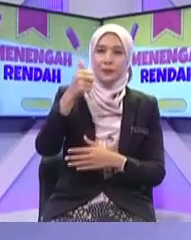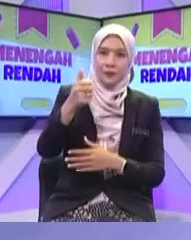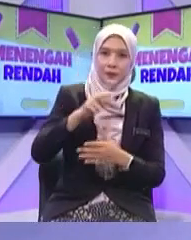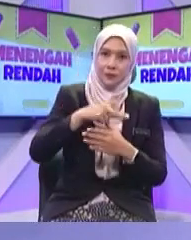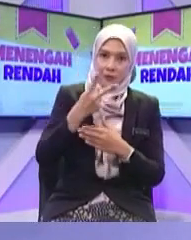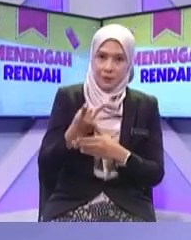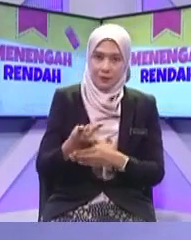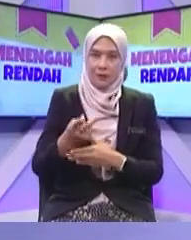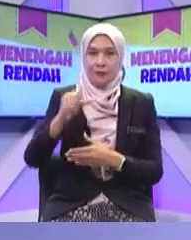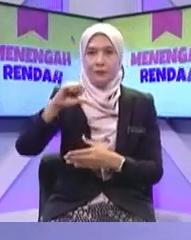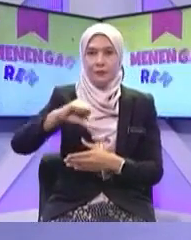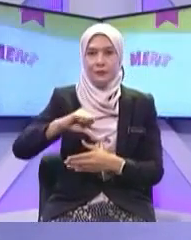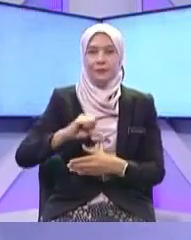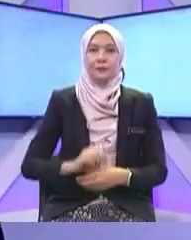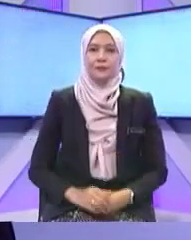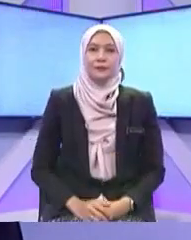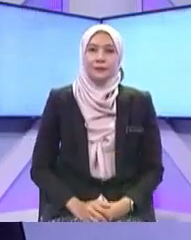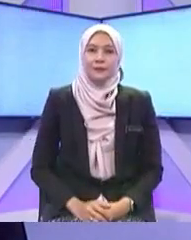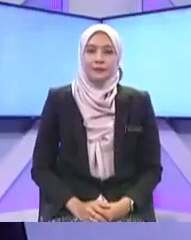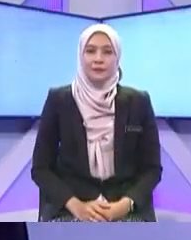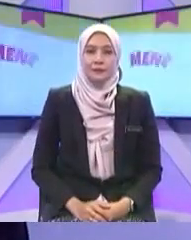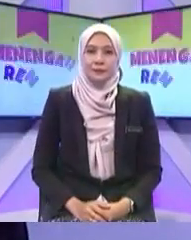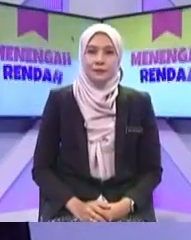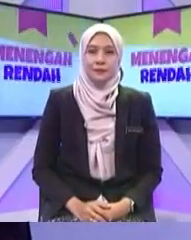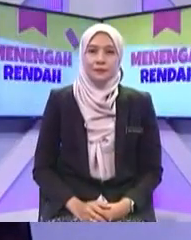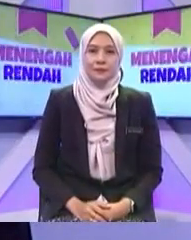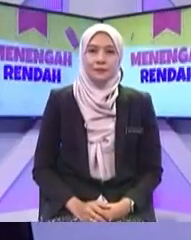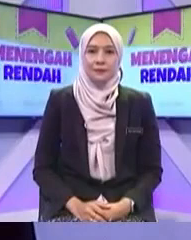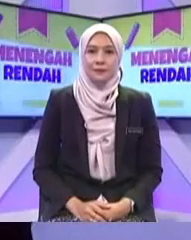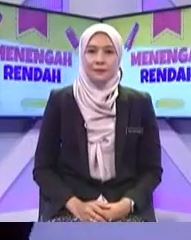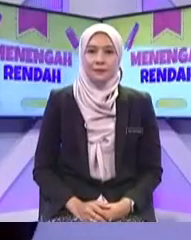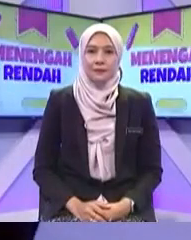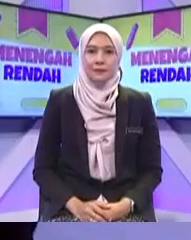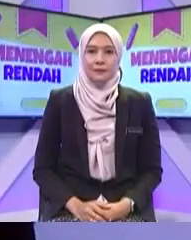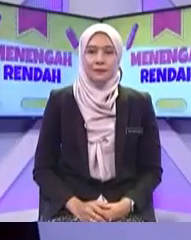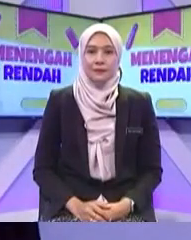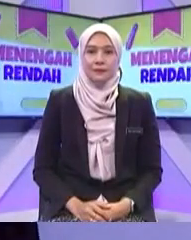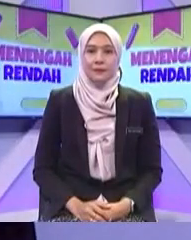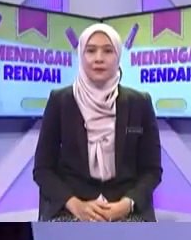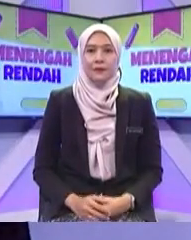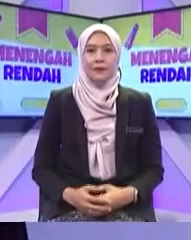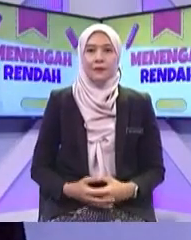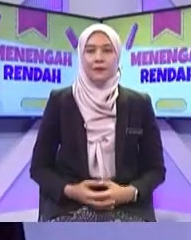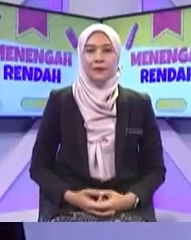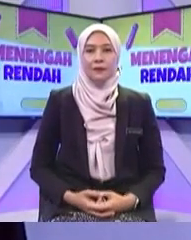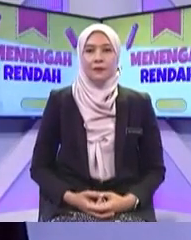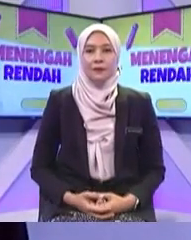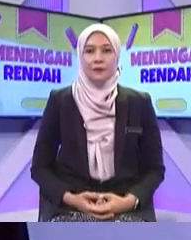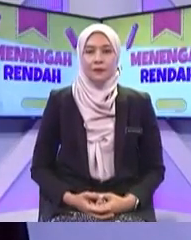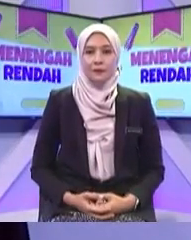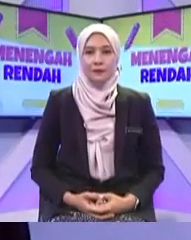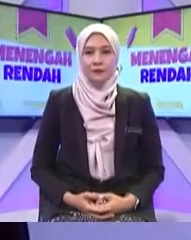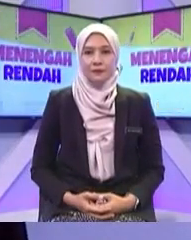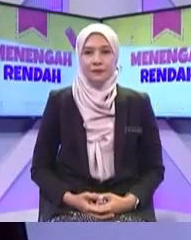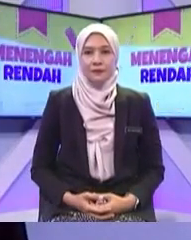banyak tadi Yang kita belajar Positif Yang positif Mestinya kita kena Lebihkan yang positif Supaya positif Itu dapat kita Ambil dan kita